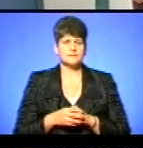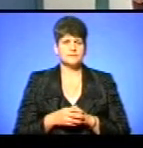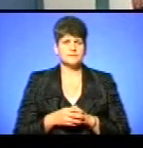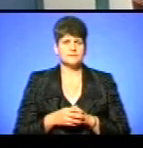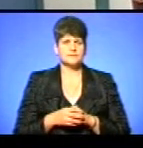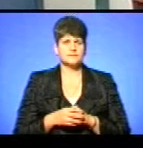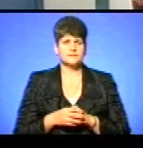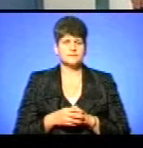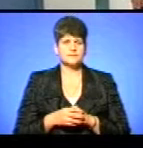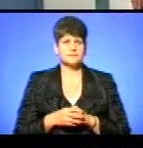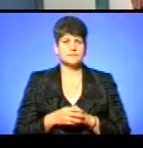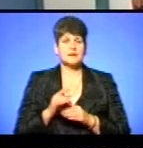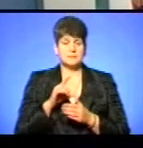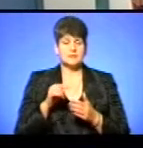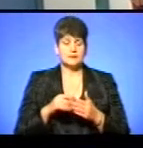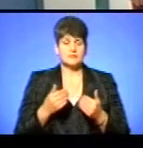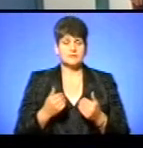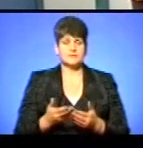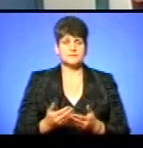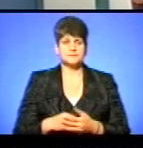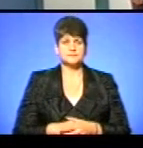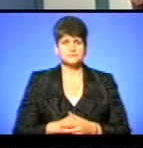Ми вас чуємо, ставте, будь ласка, запитання.